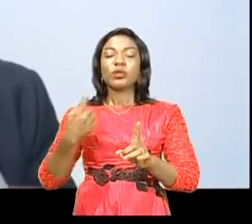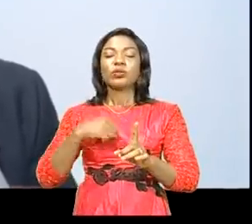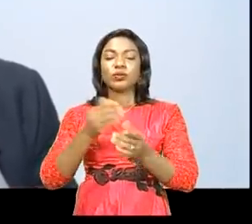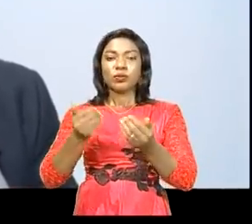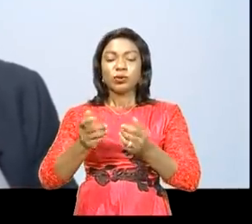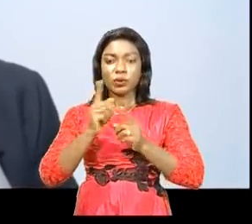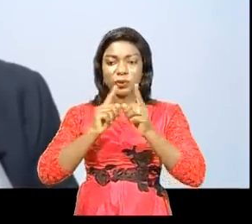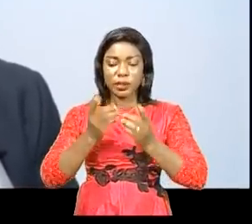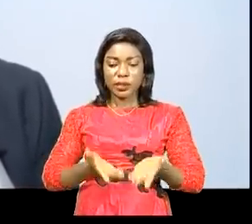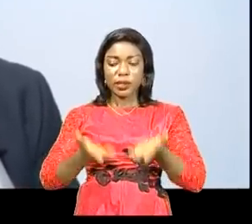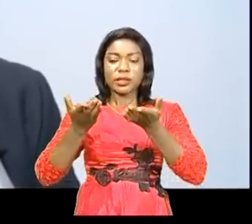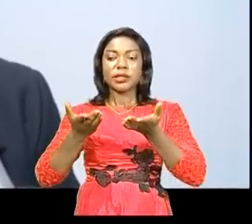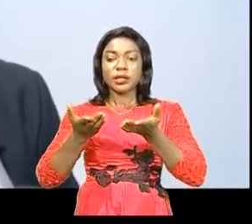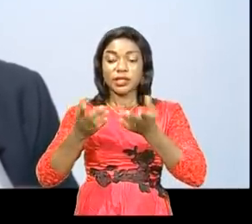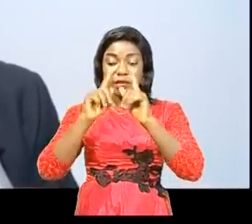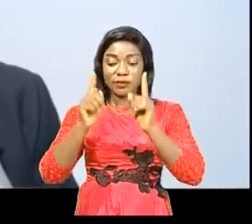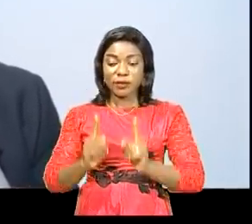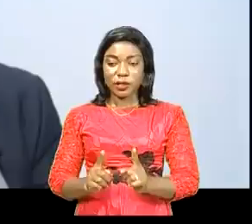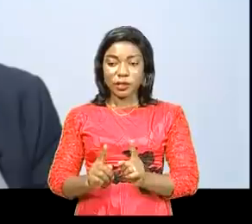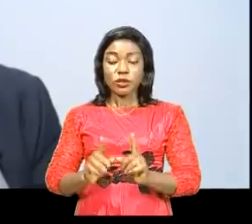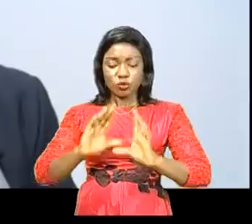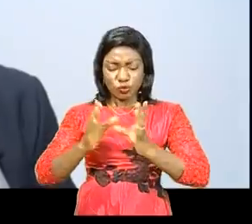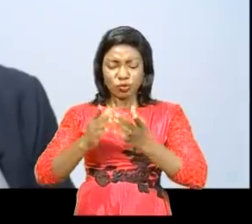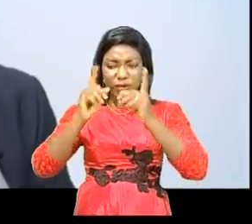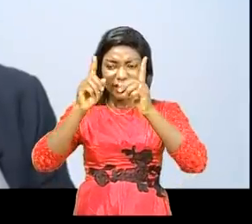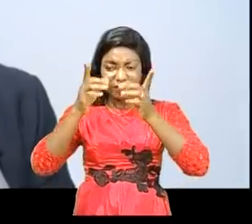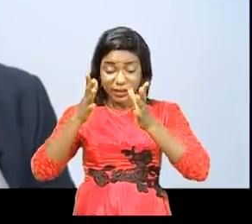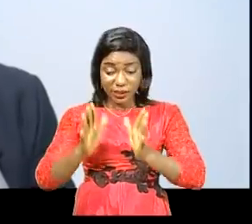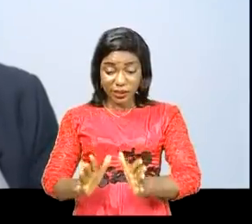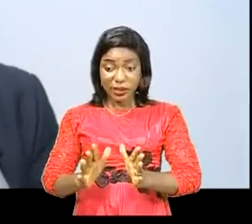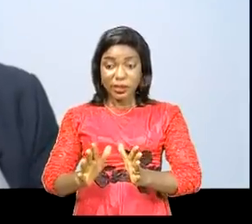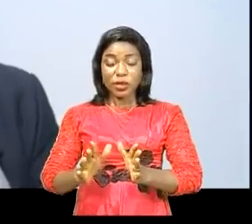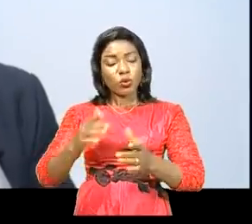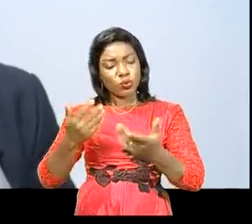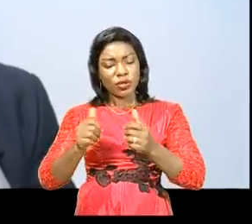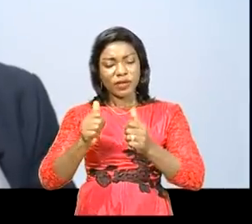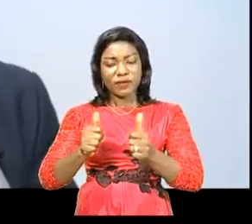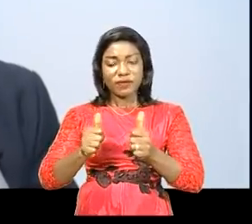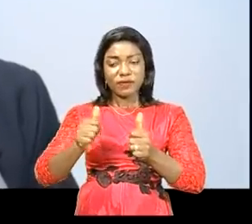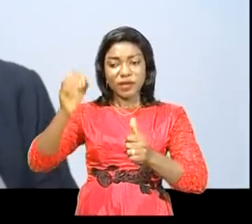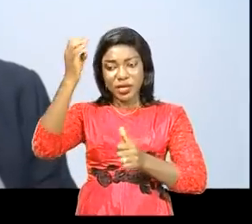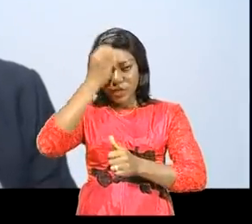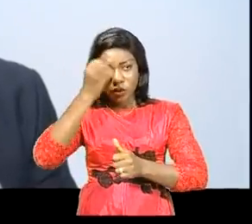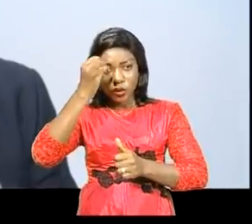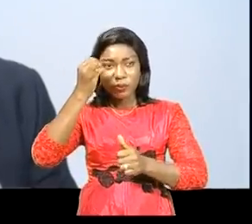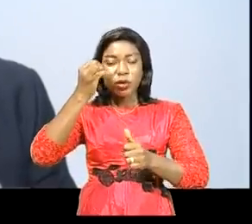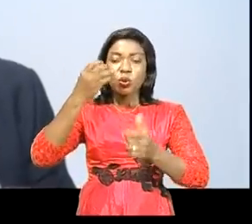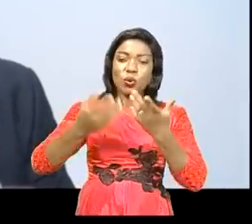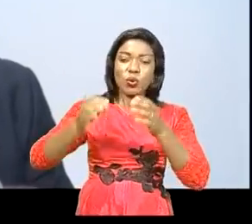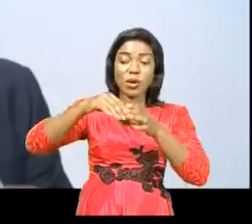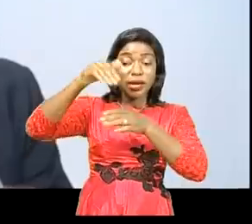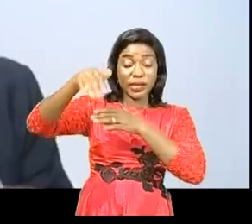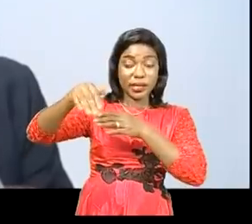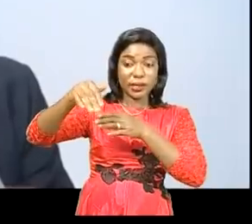de l'Afrique. Il faut que tout africain où il se trouve dans la diaspora ou dans le continent se retrouve et se